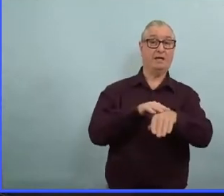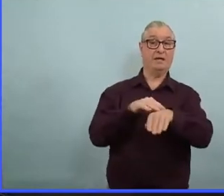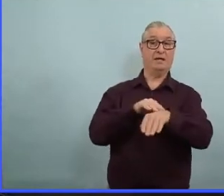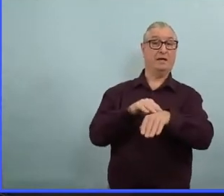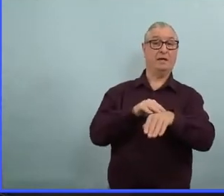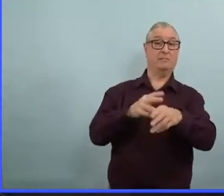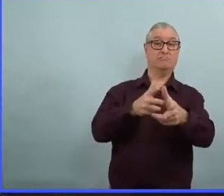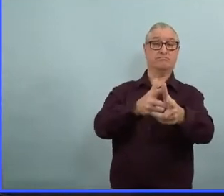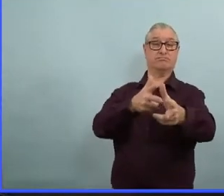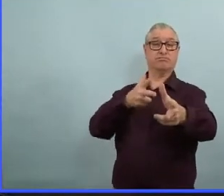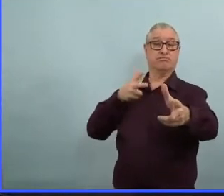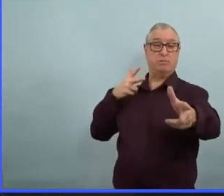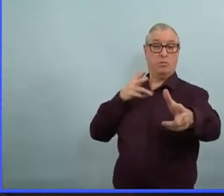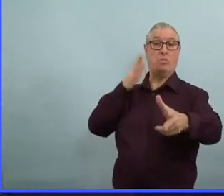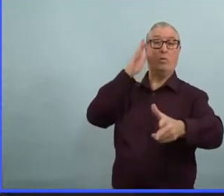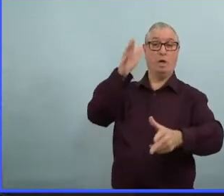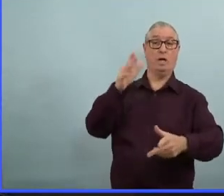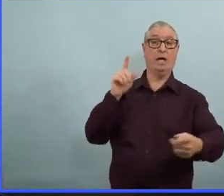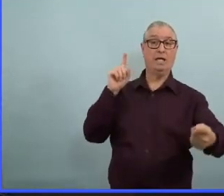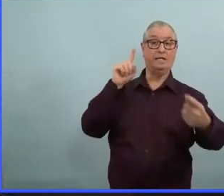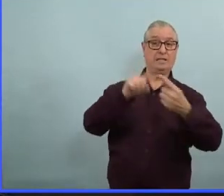-ce que vous allez faire, Madame la Première Ministre?